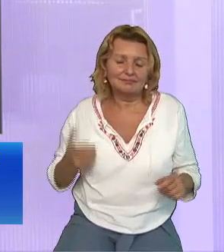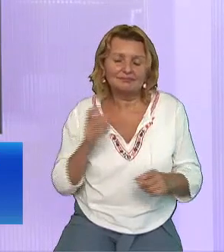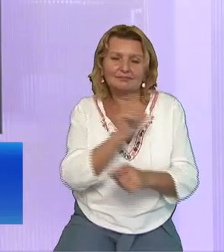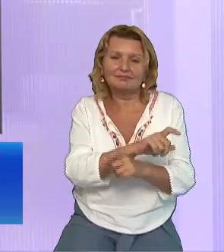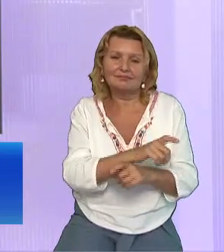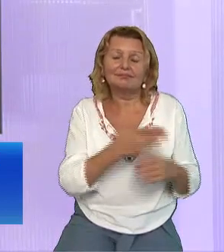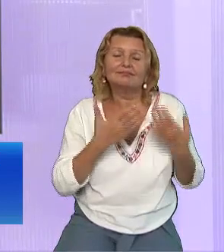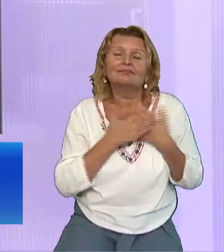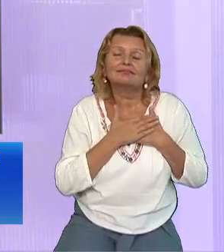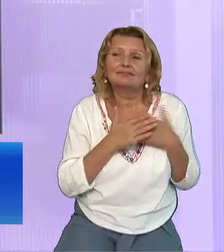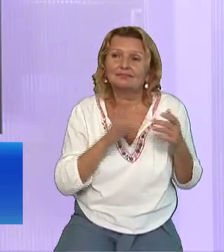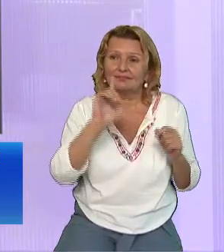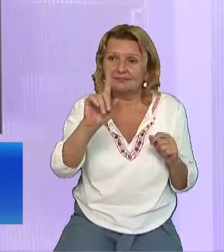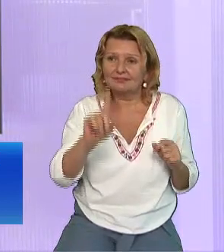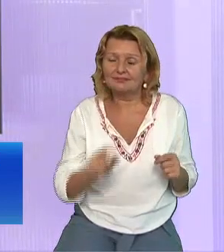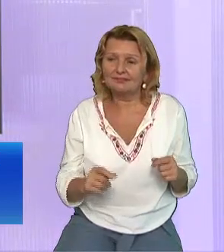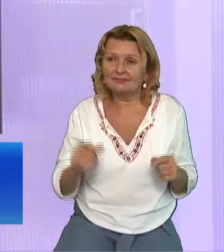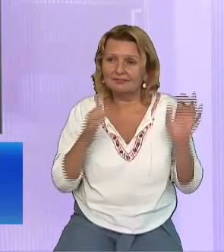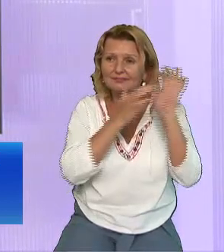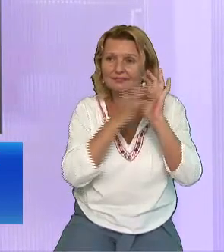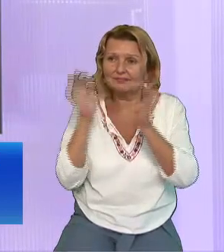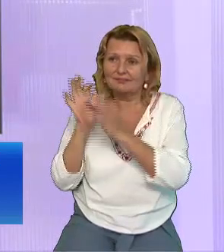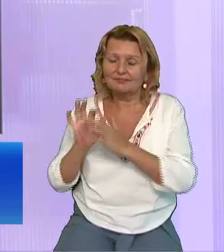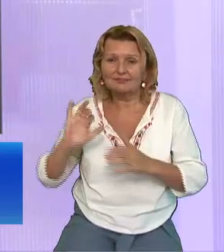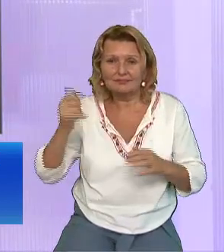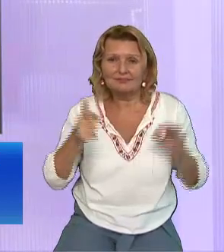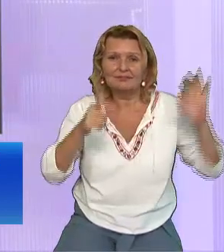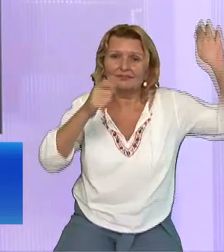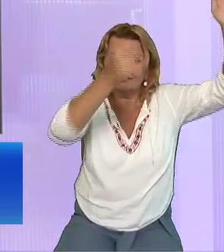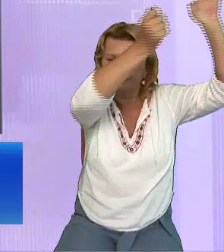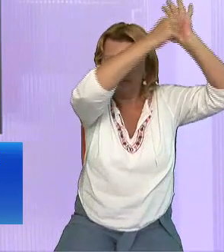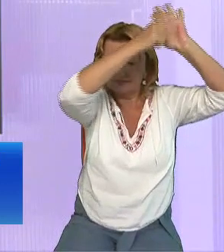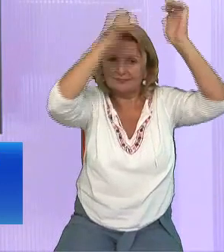seamă Au înduplecat noroadele Să omoare și pe Lazar